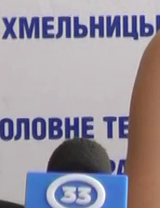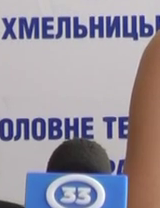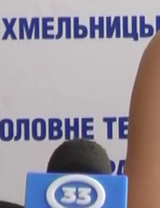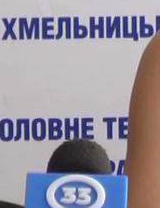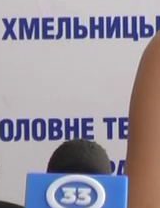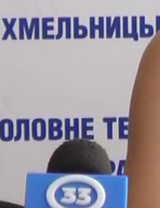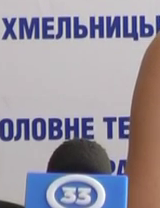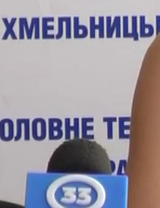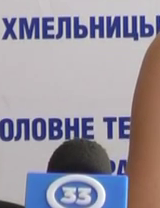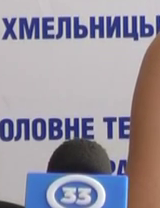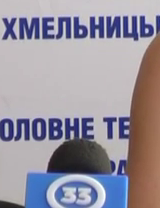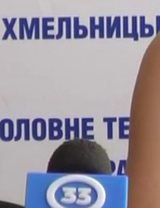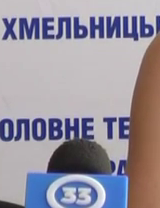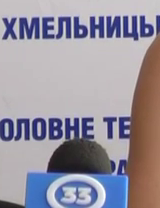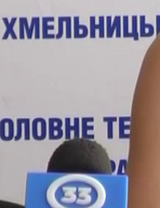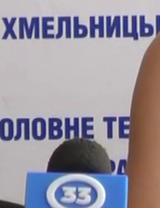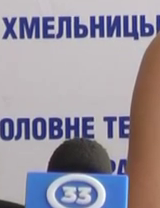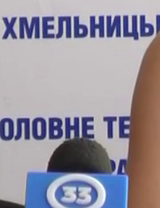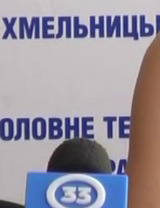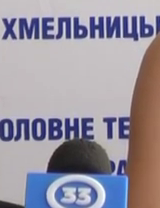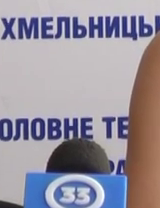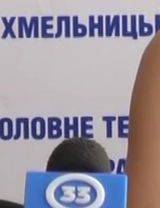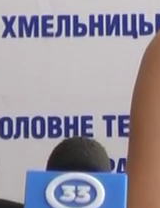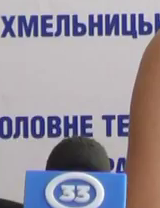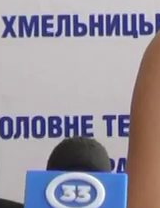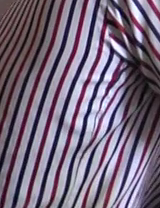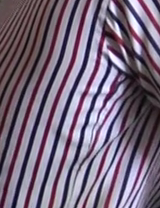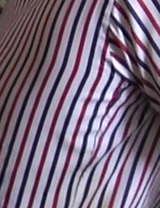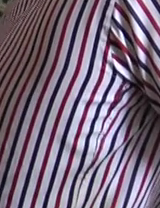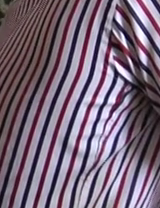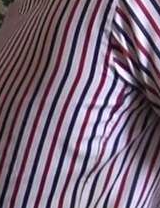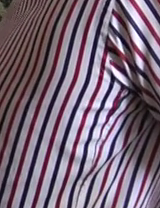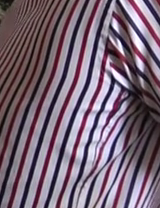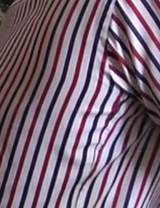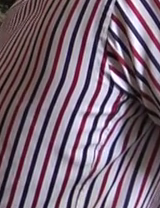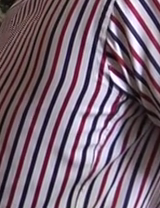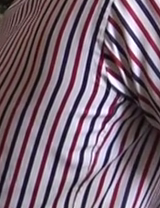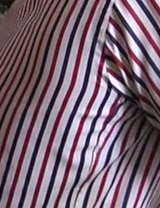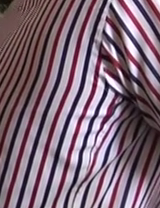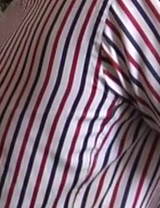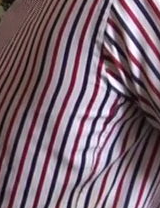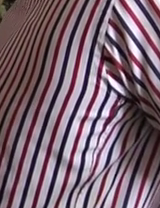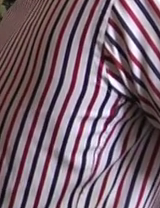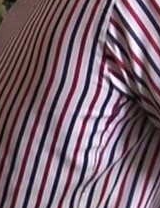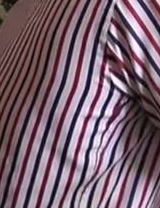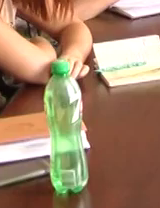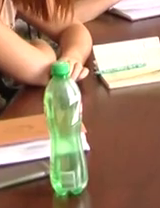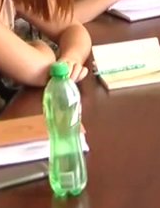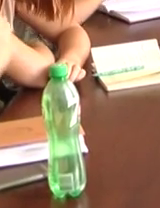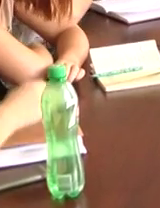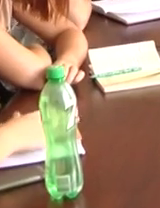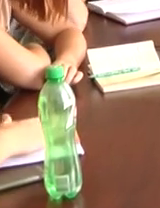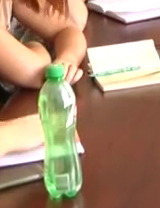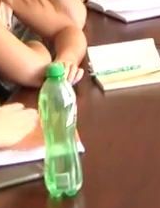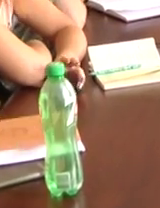що знали, що було звільнено виключено сім працівників МВС За попередніми даними люстраційної комісії, у Хмельницькій області